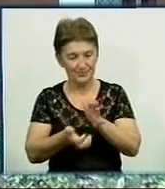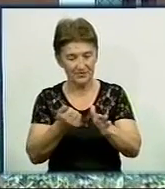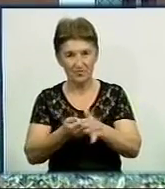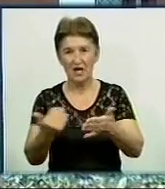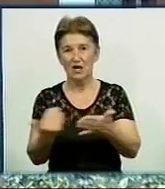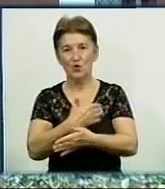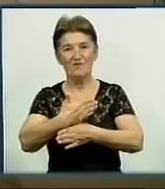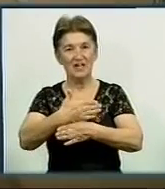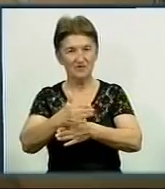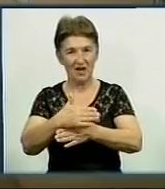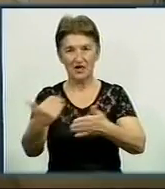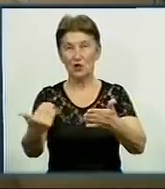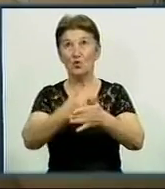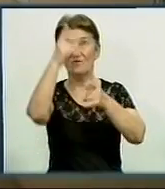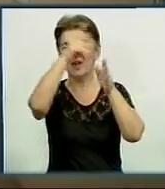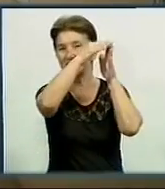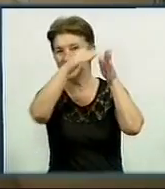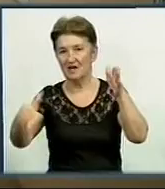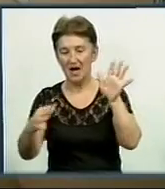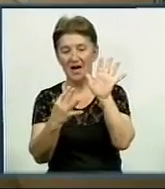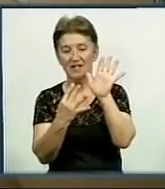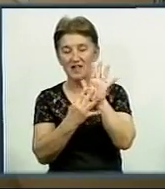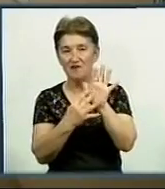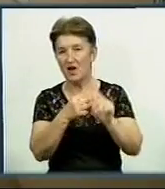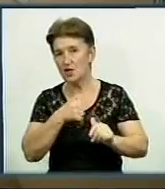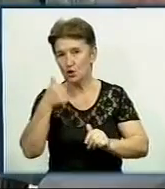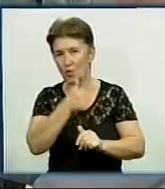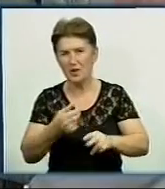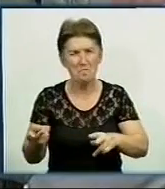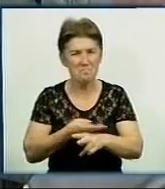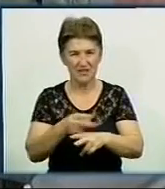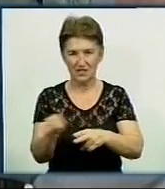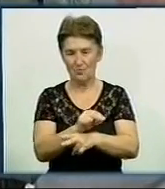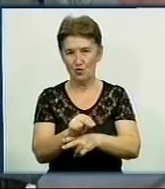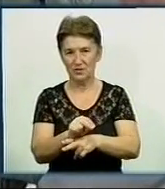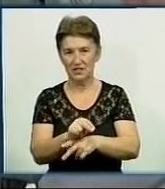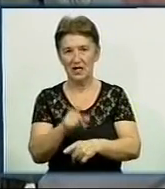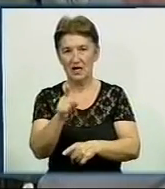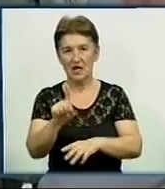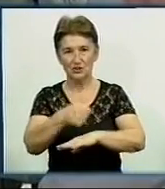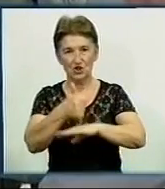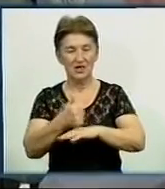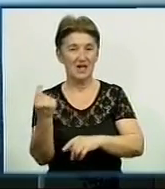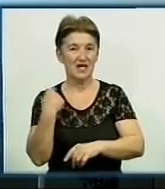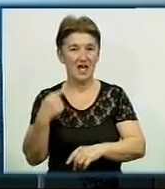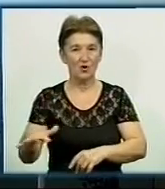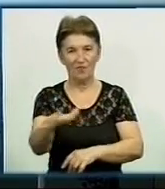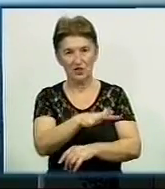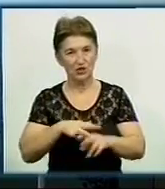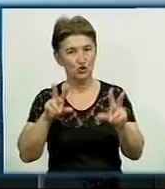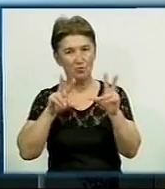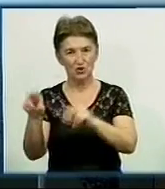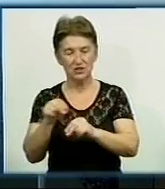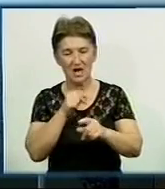нові двері та новий дах. Дев'ять років без ремонту і палати інтенсивної терапії. Очільник Кіровоградщини пообіцяв, що з ремонтом не